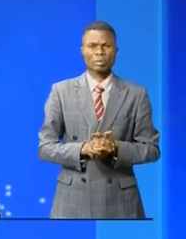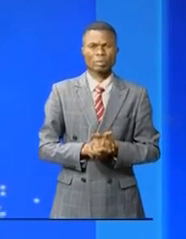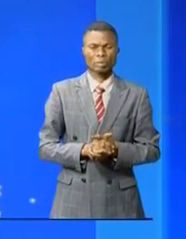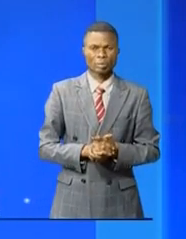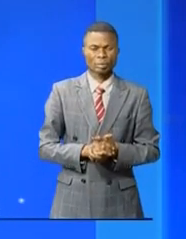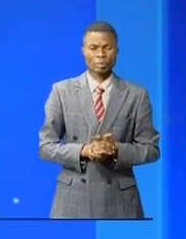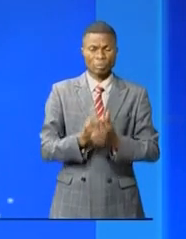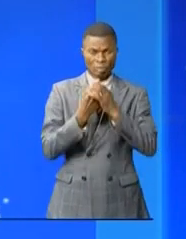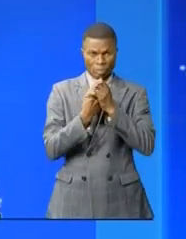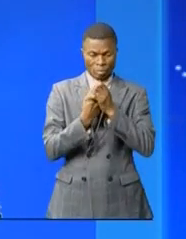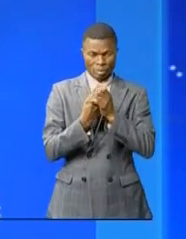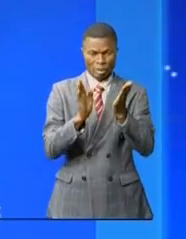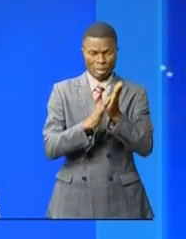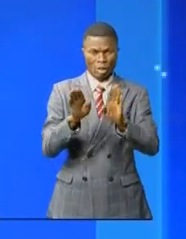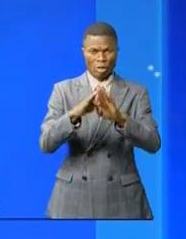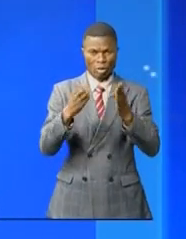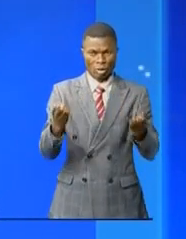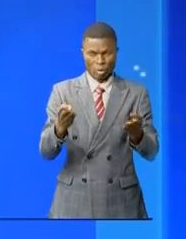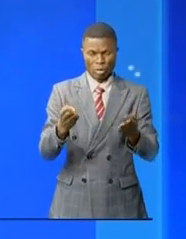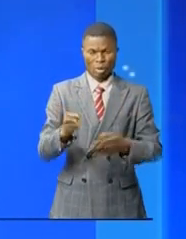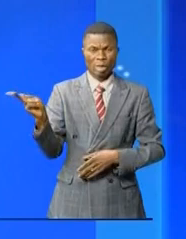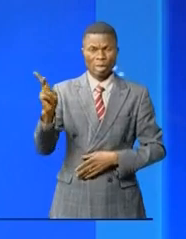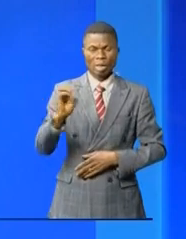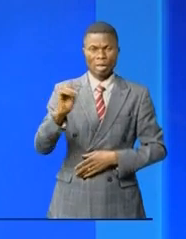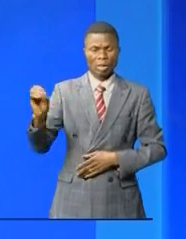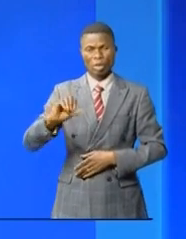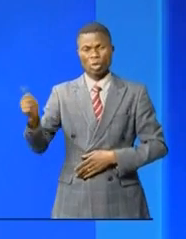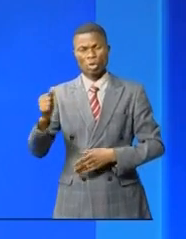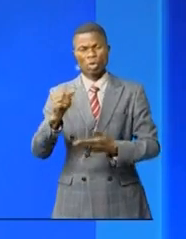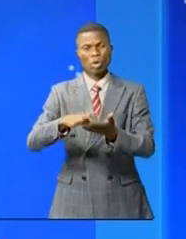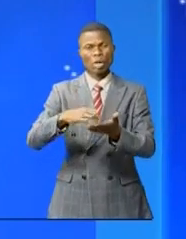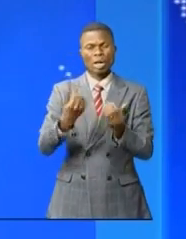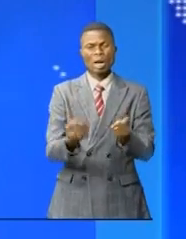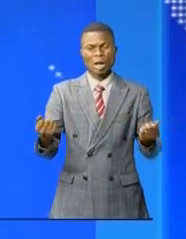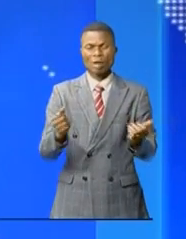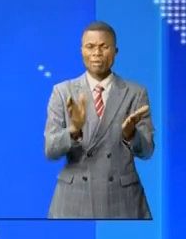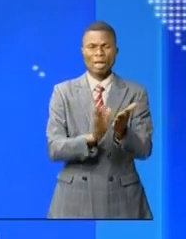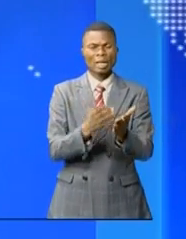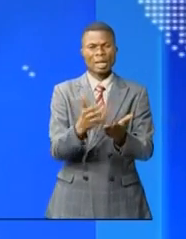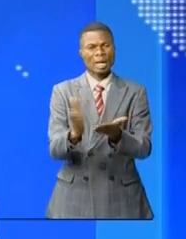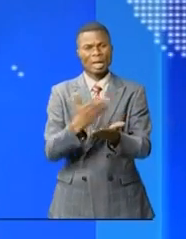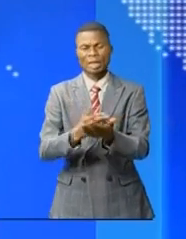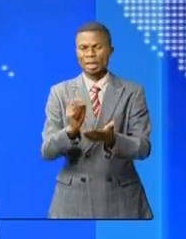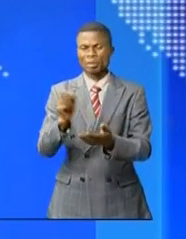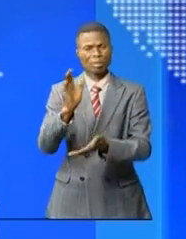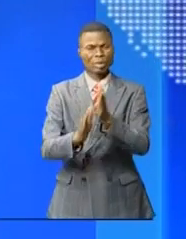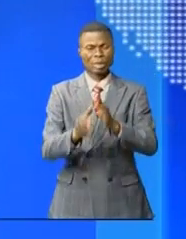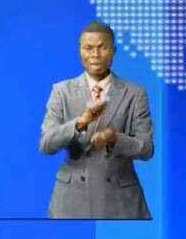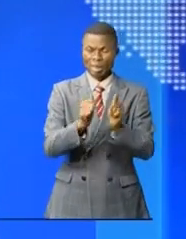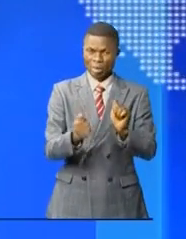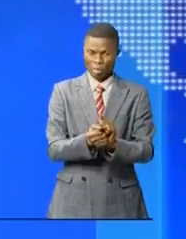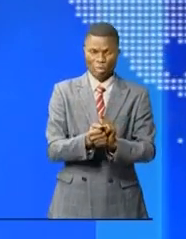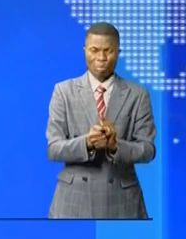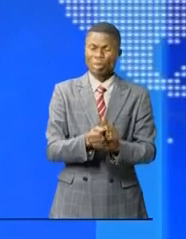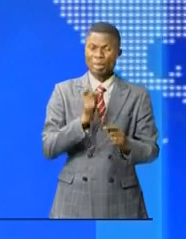A quelques jours de la rentrée scolaire au Kassaï oriental, certains enfants manquent encore des objets classiques. Une situation qui n'a pas laissé